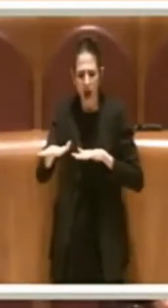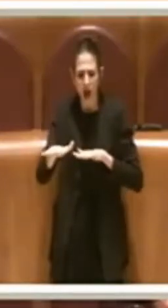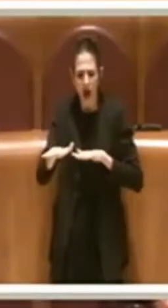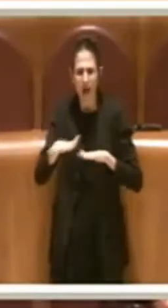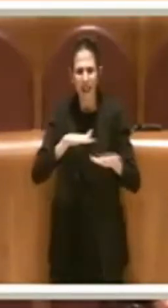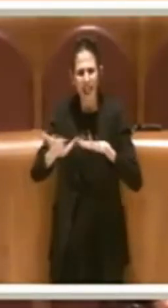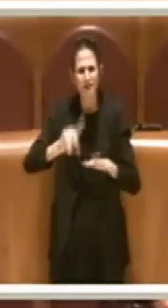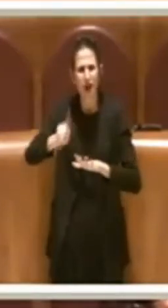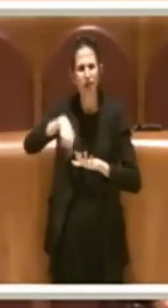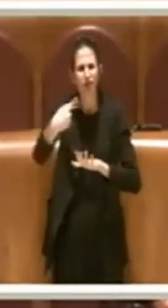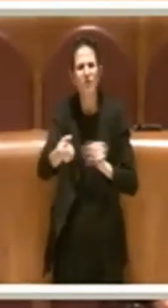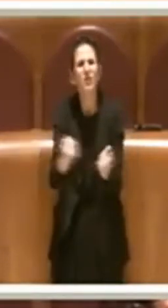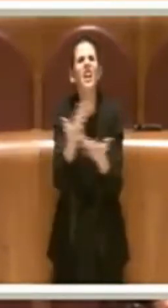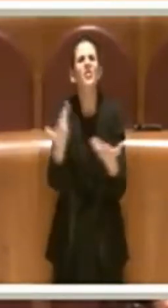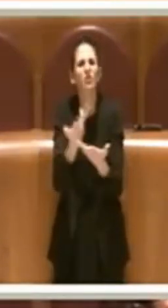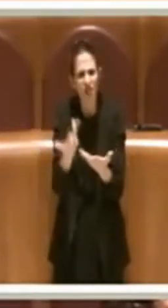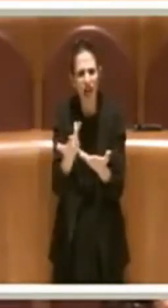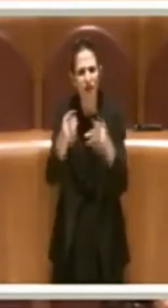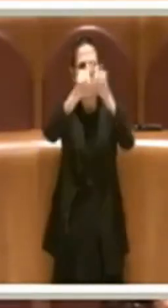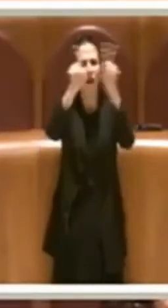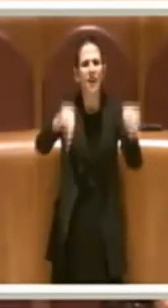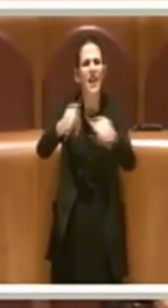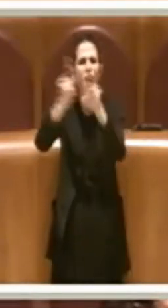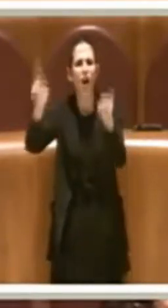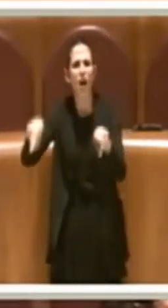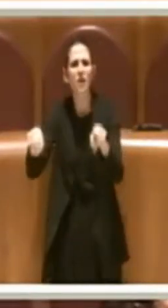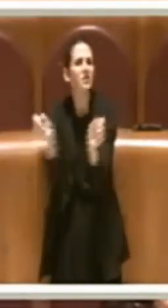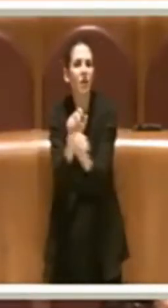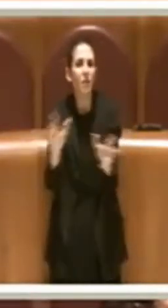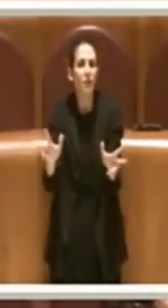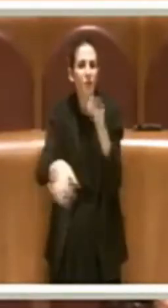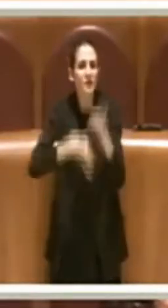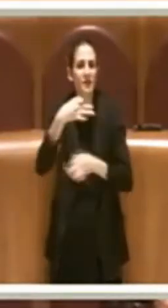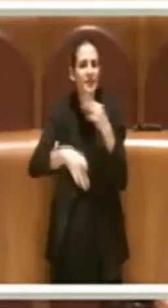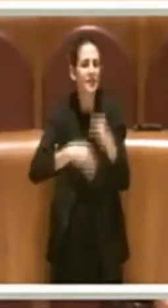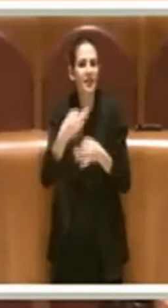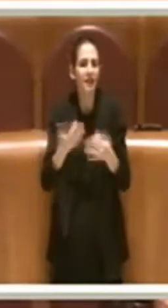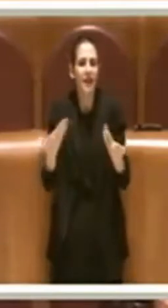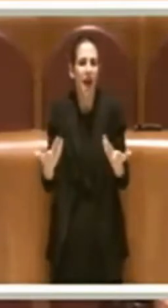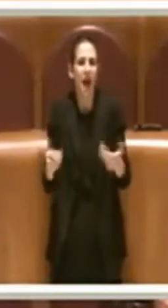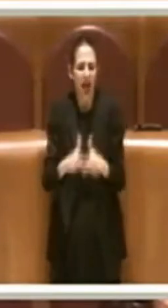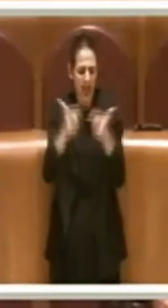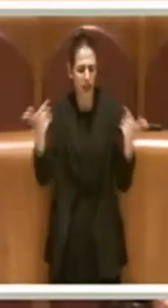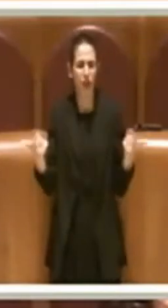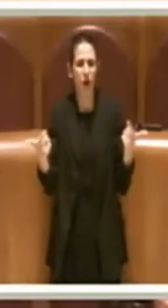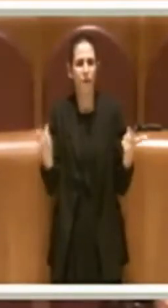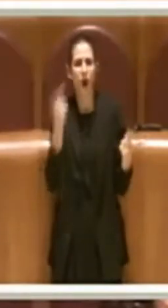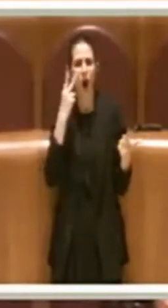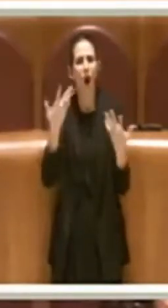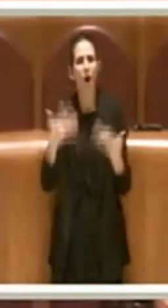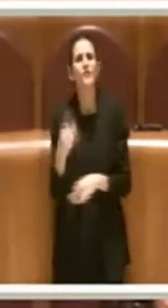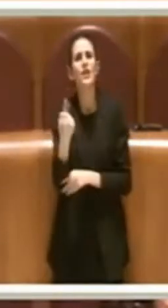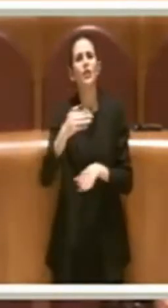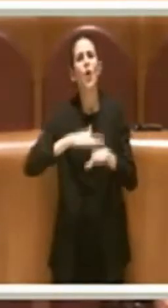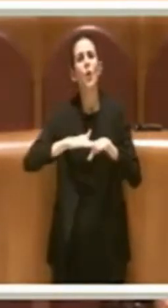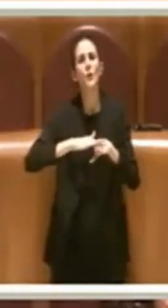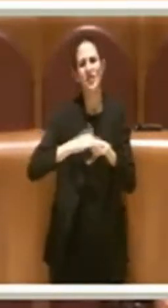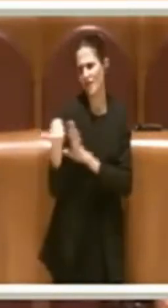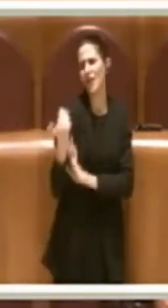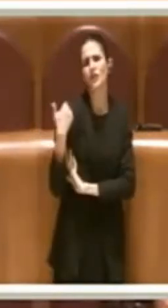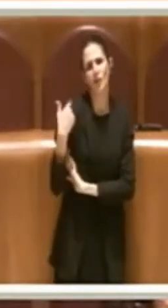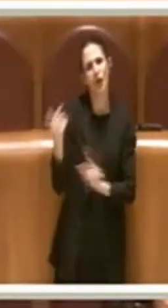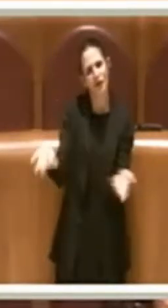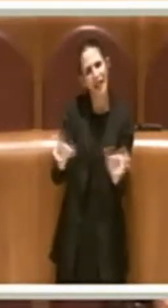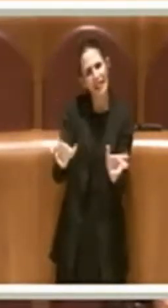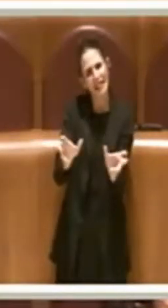e di abitazione, se ne parlò molto dopo. E si concesse troppo. Addirittura ho visto un servizio ultimamente che